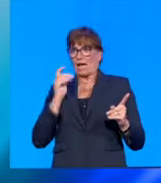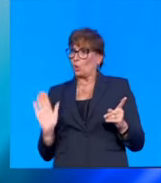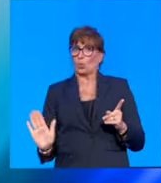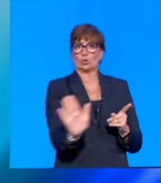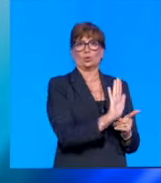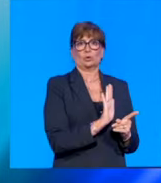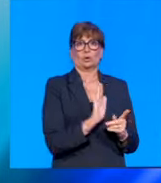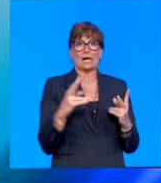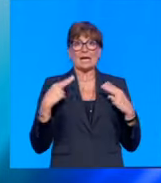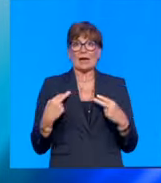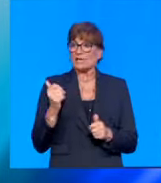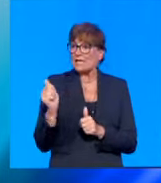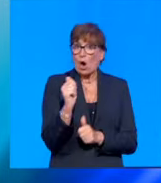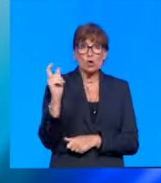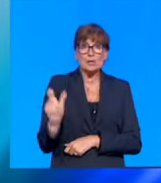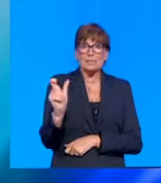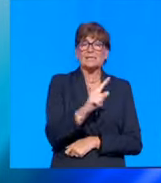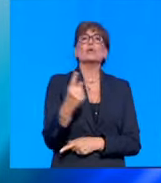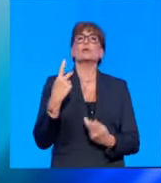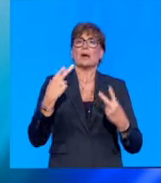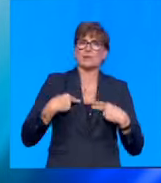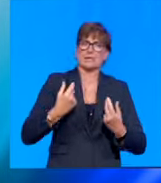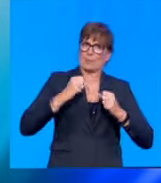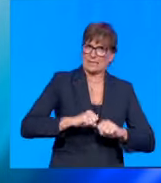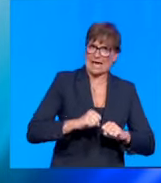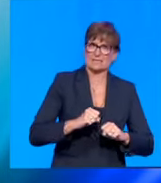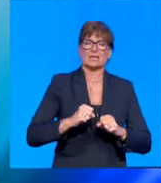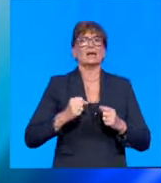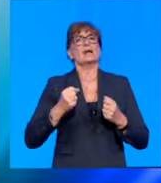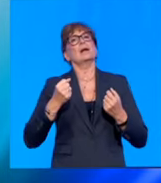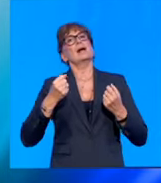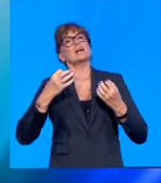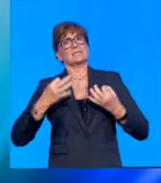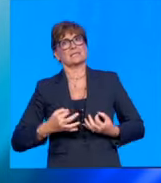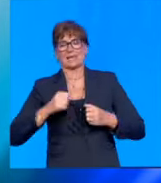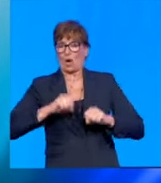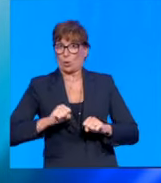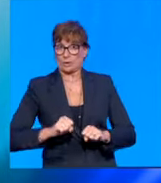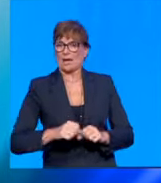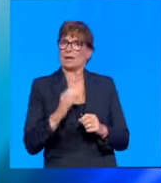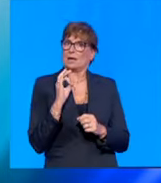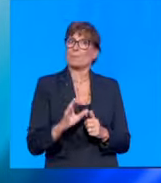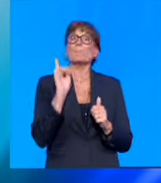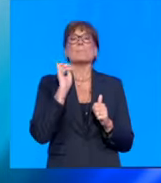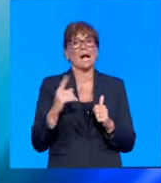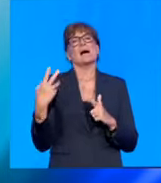vita di ogni persona è fatta di benessere e di salute sicuramente ma ognuno di noi ha bisogno di tanto altro.